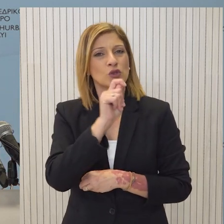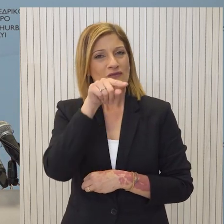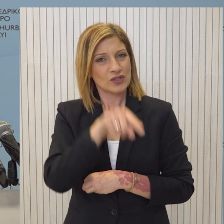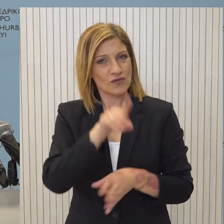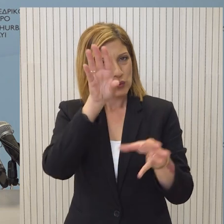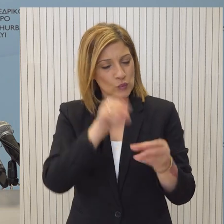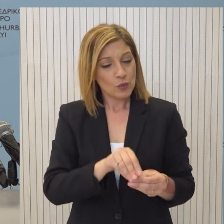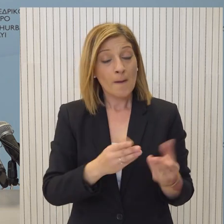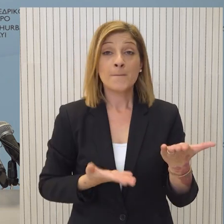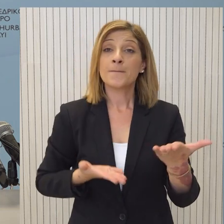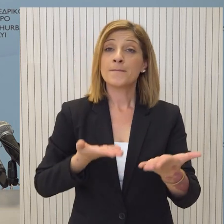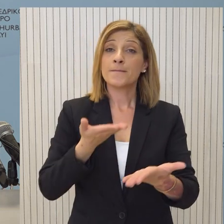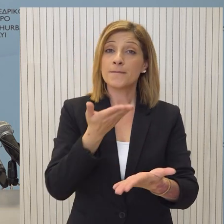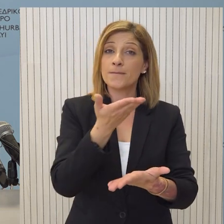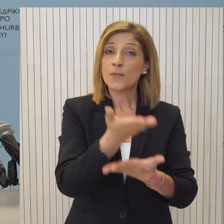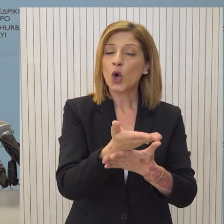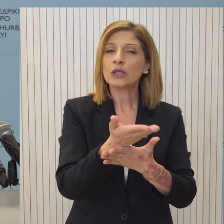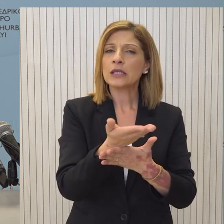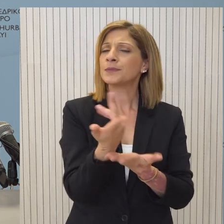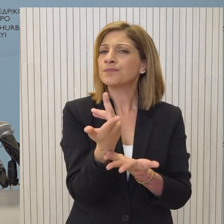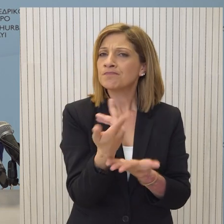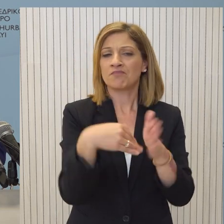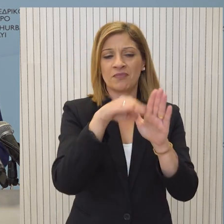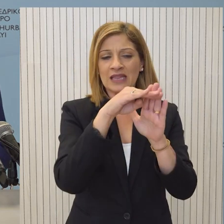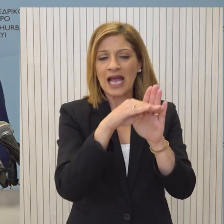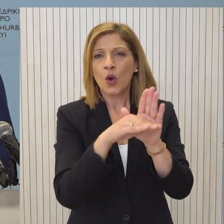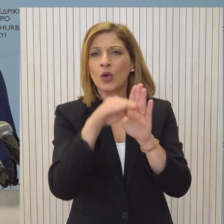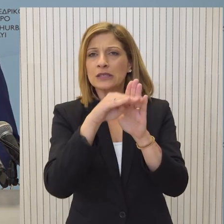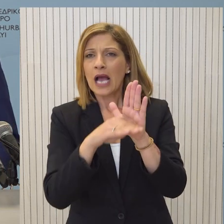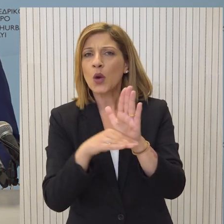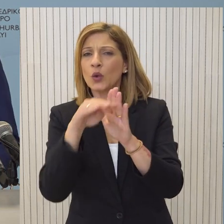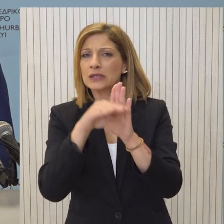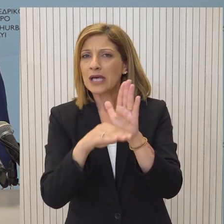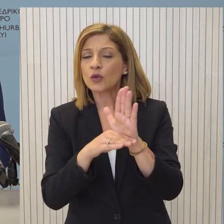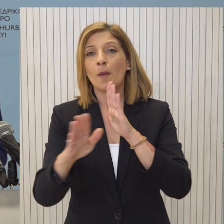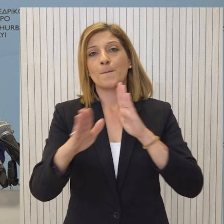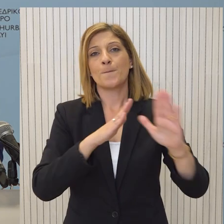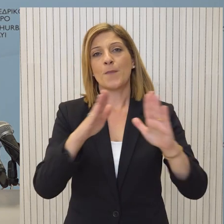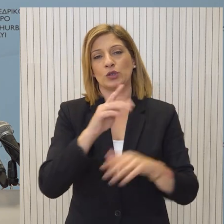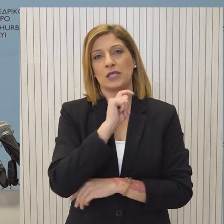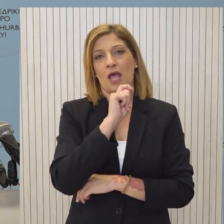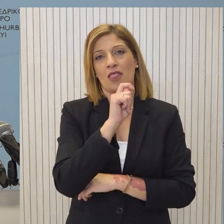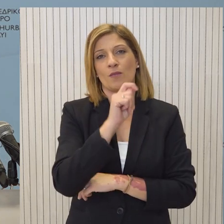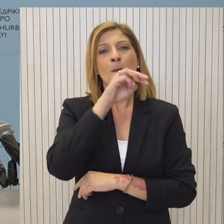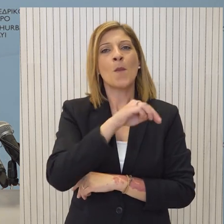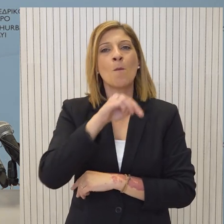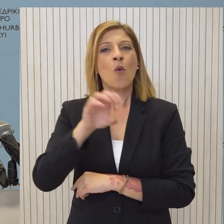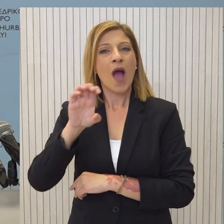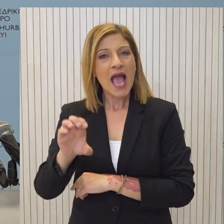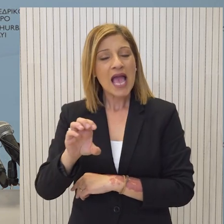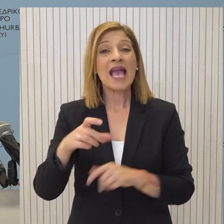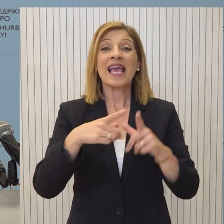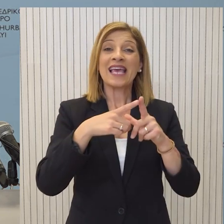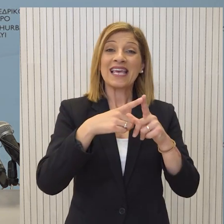Αυτή η πρόταση είναι ένα σύνολο κανόνων που στοχεύει στην προστασία των μέσων μαζικής ενημέρωσης και η Κυπριακή Δημοκρατία μαζί με